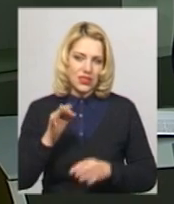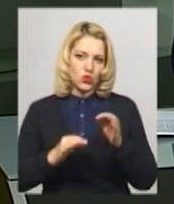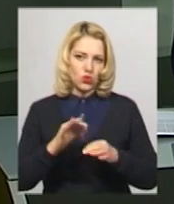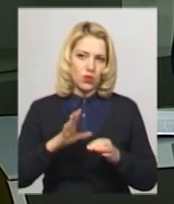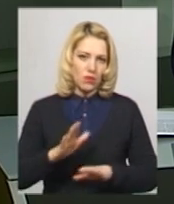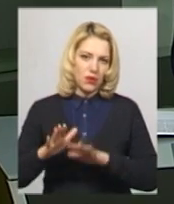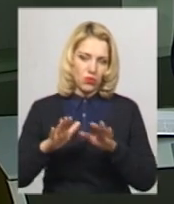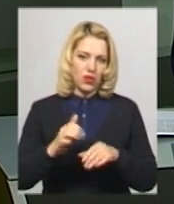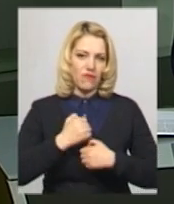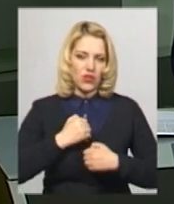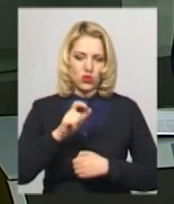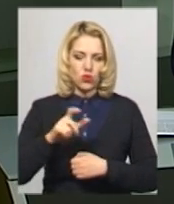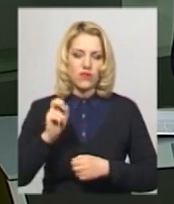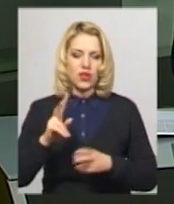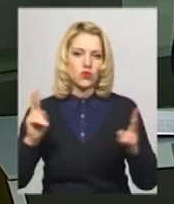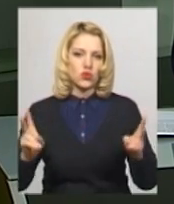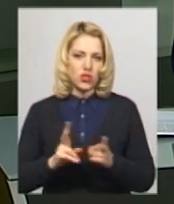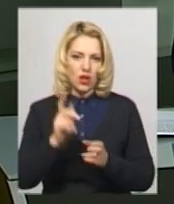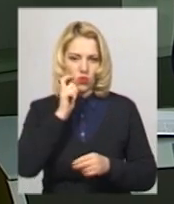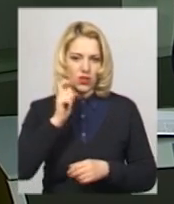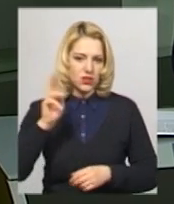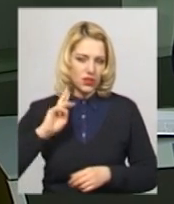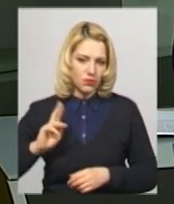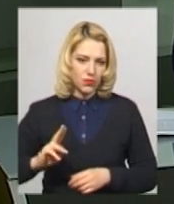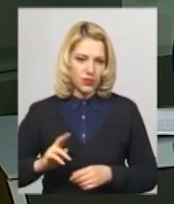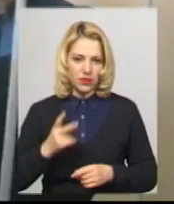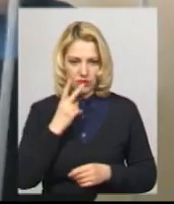Як вони зустрічали українських моряків, розкаже Олена Блізнякова.